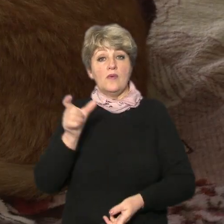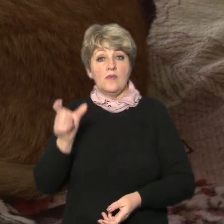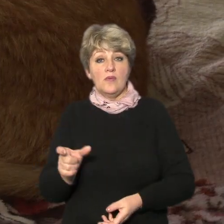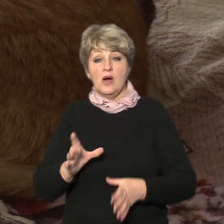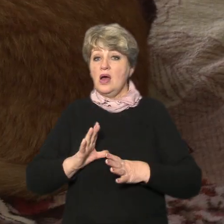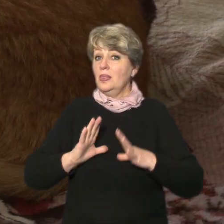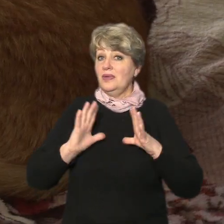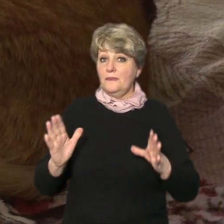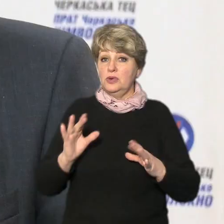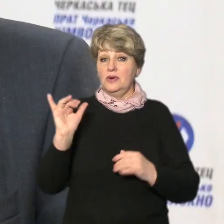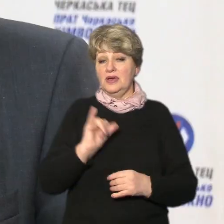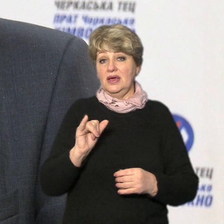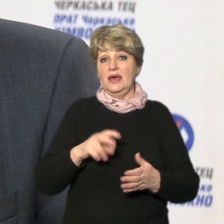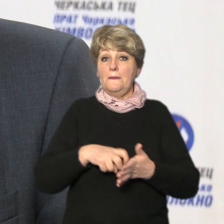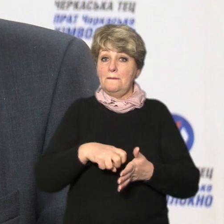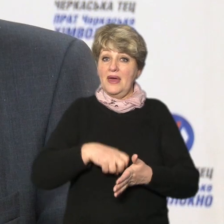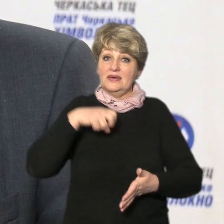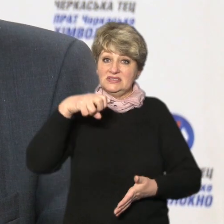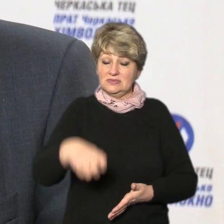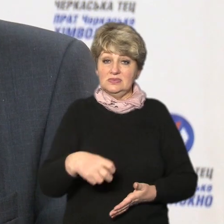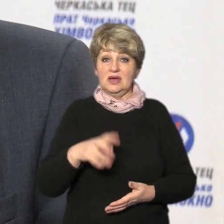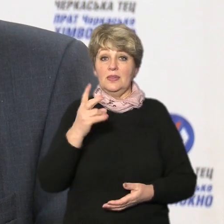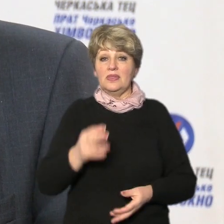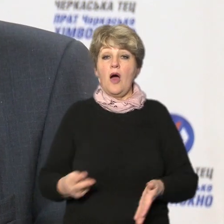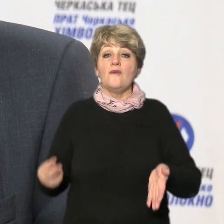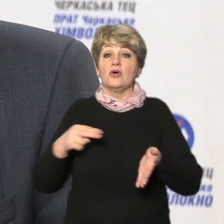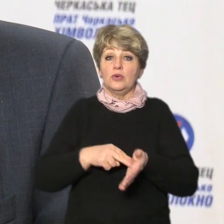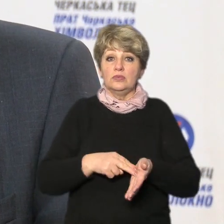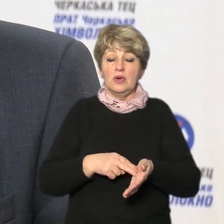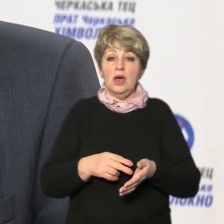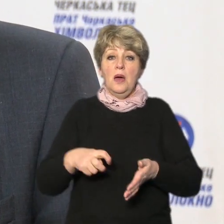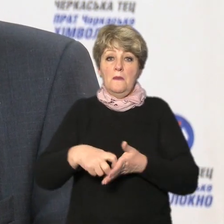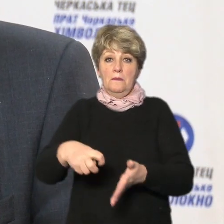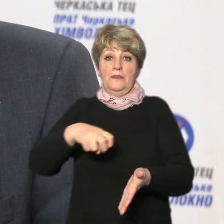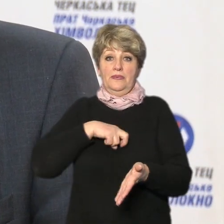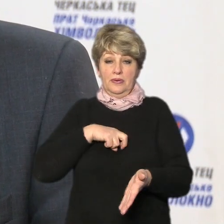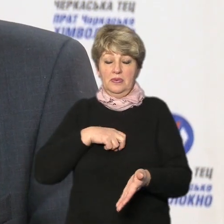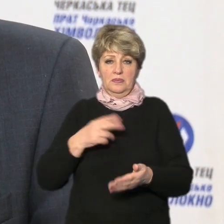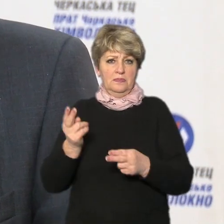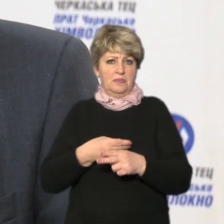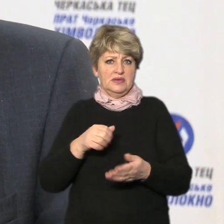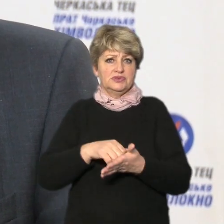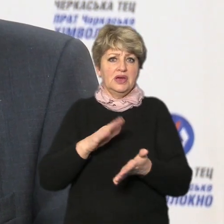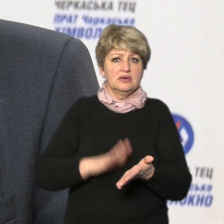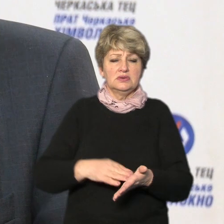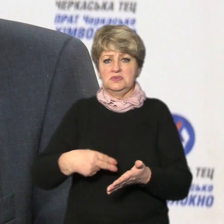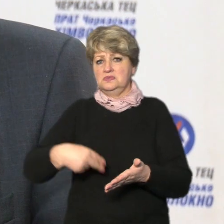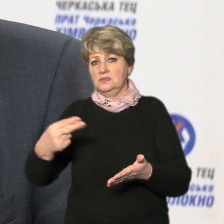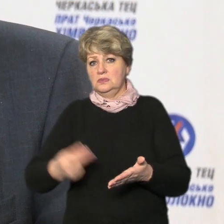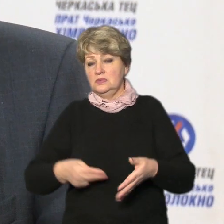на включення опалення присланий якийсь лист без підпису взагалі без реєстрації без нічого не